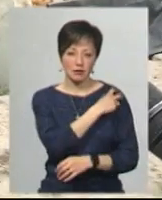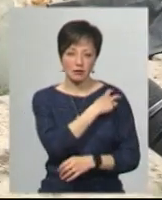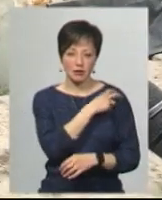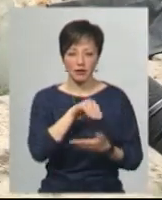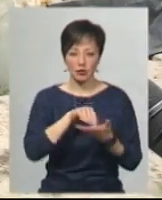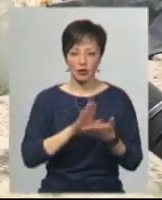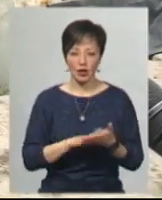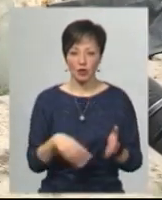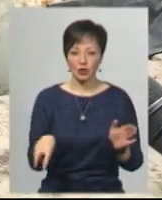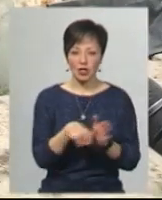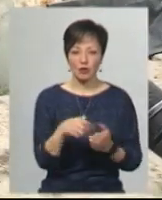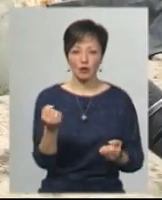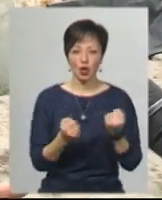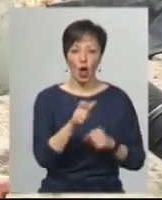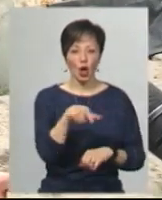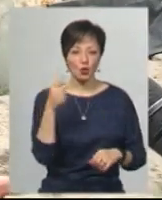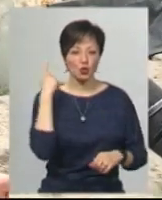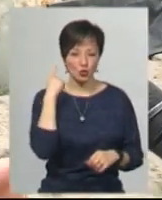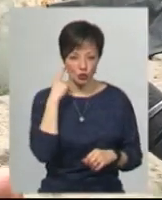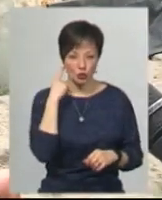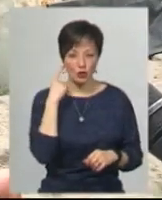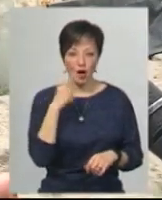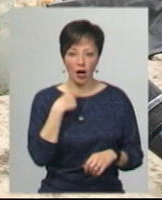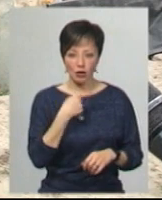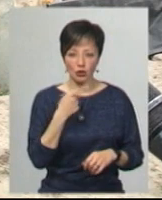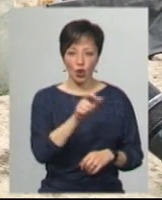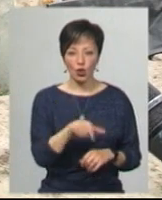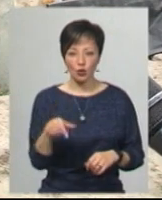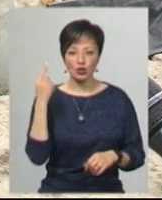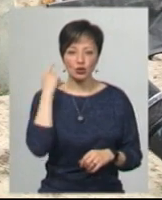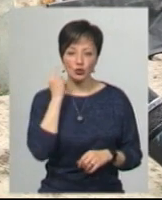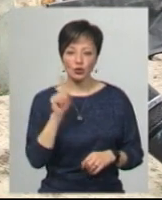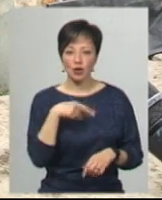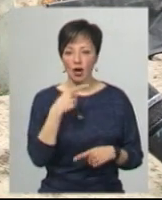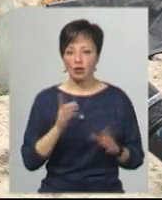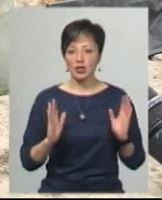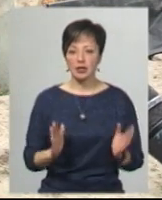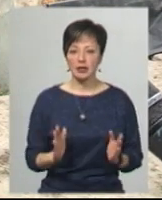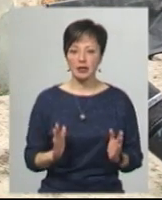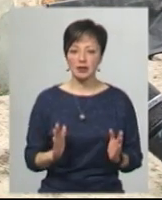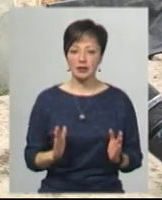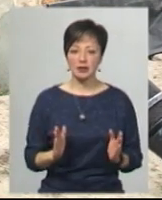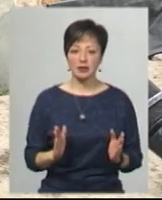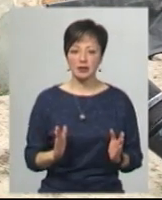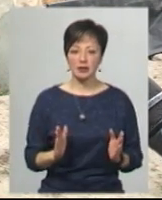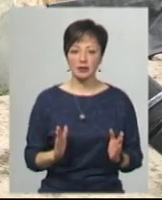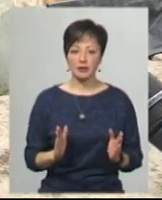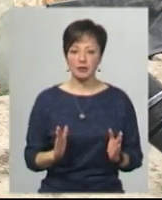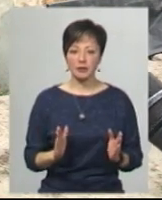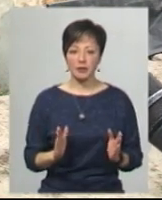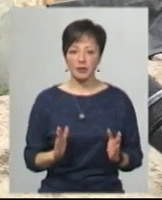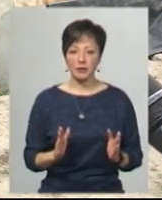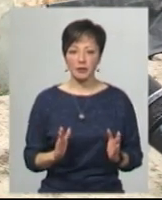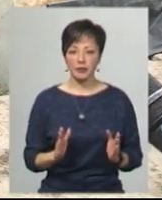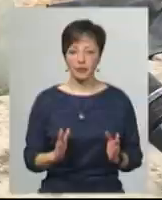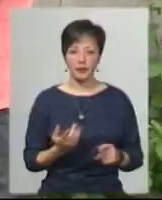Його посадили в машину, ну, люди ж чули раз, кажуть, ну, чули, він тільки, як він, я не знаю, це його